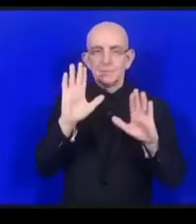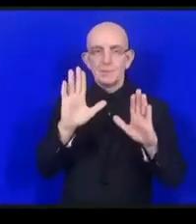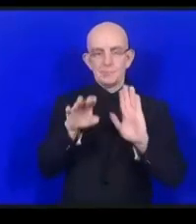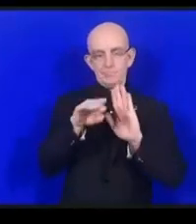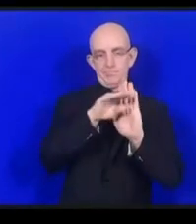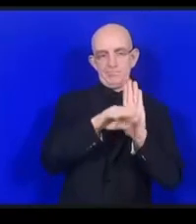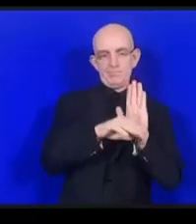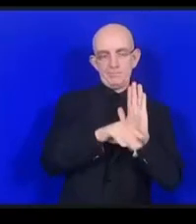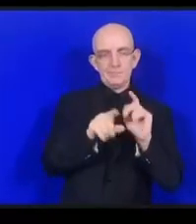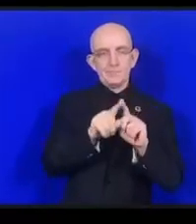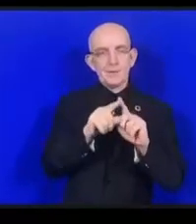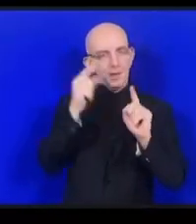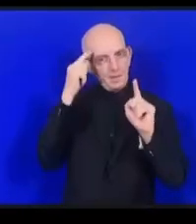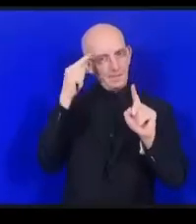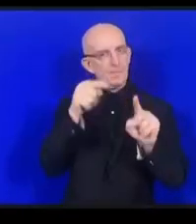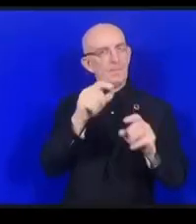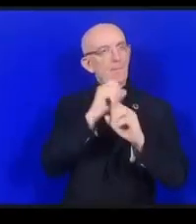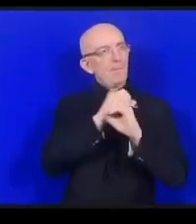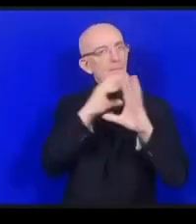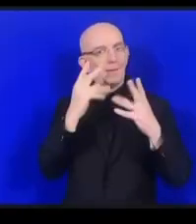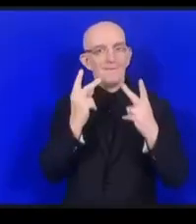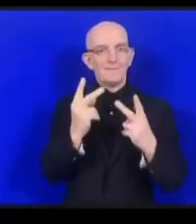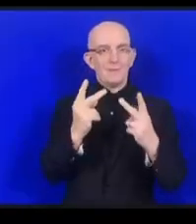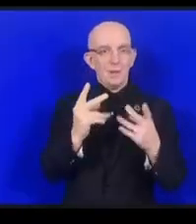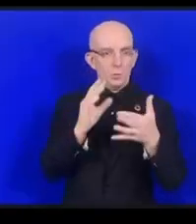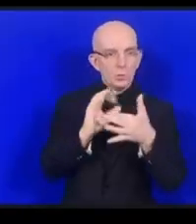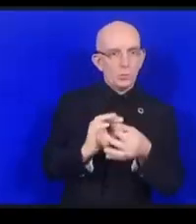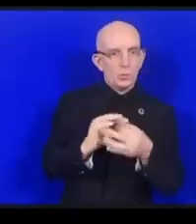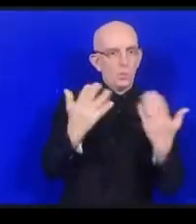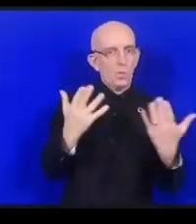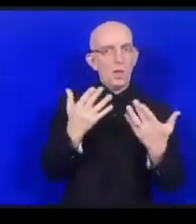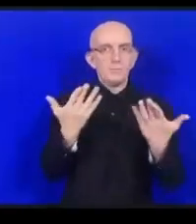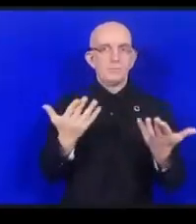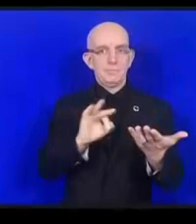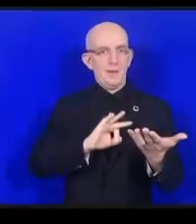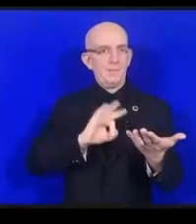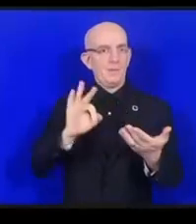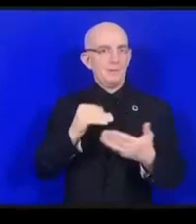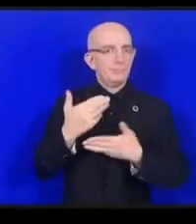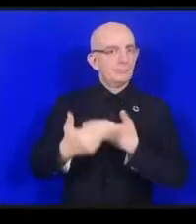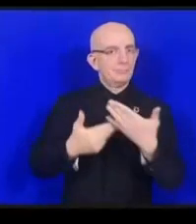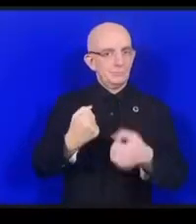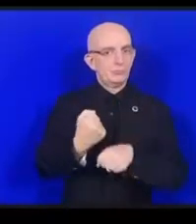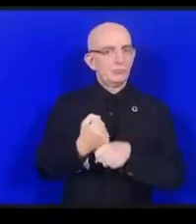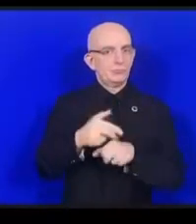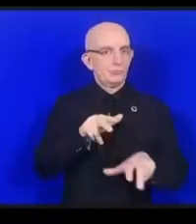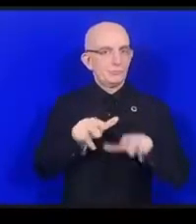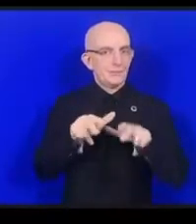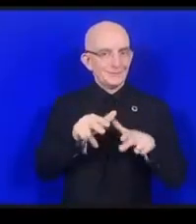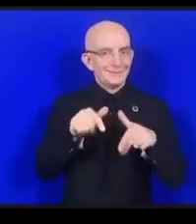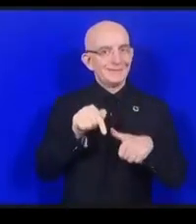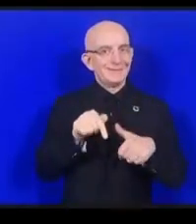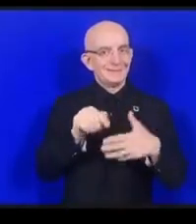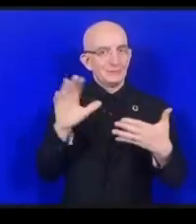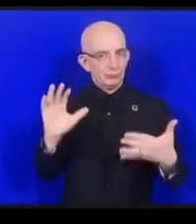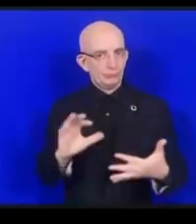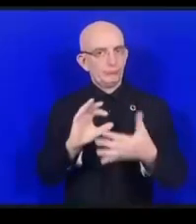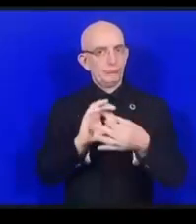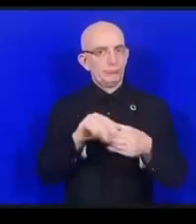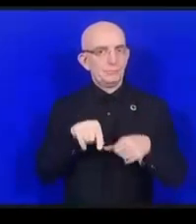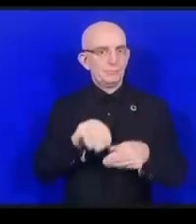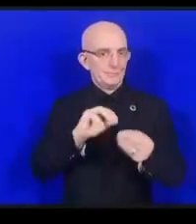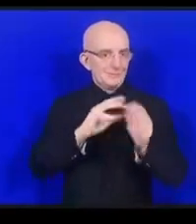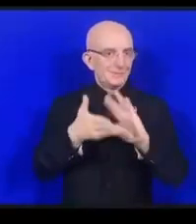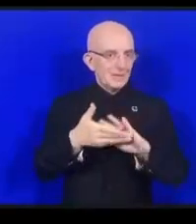設定した方がいいとつまりインターネットのテングスを構成する構成要素についてですねこの努力というのは